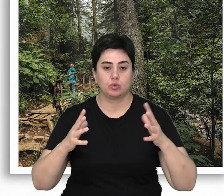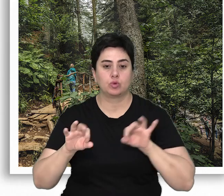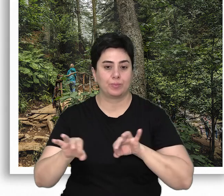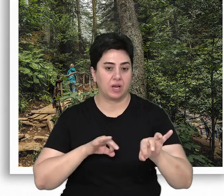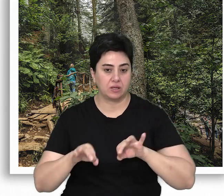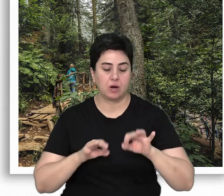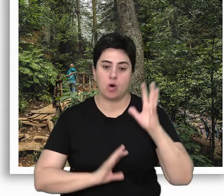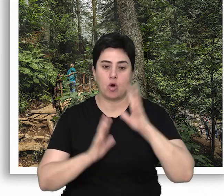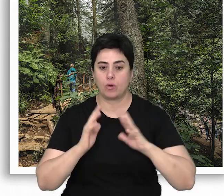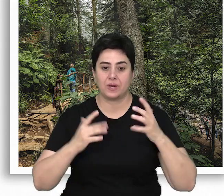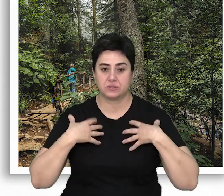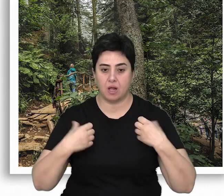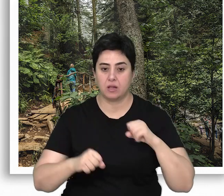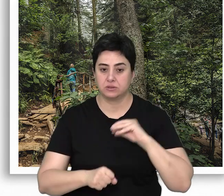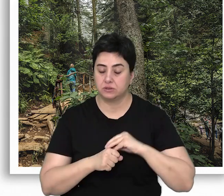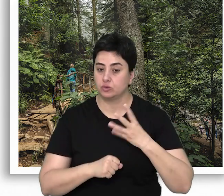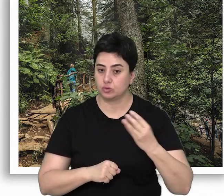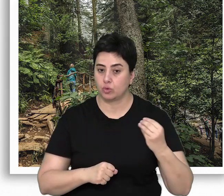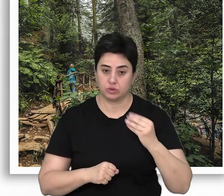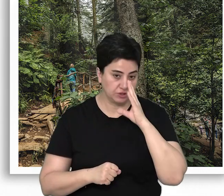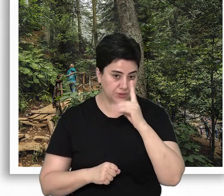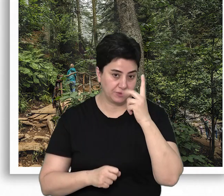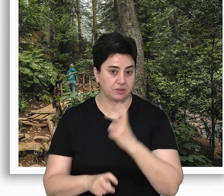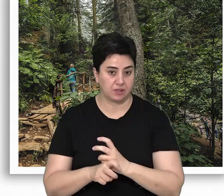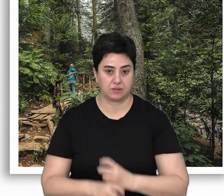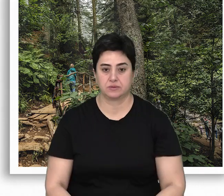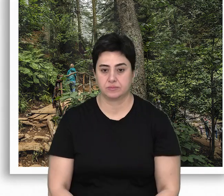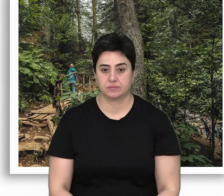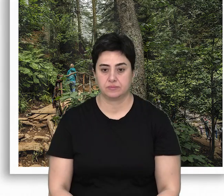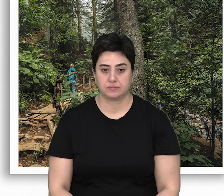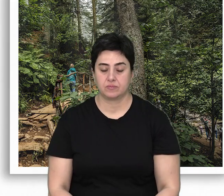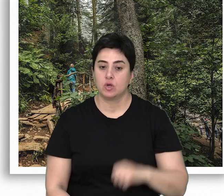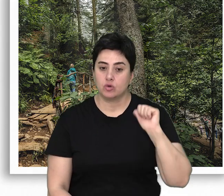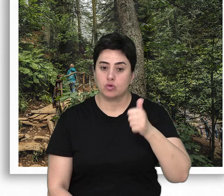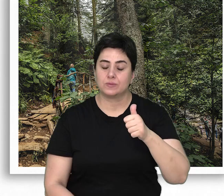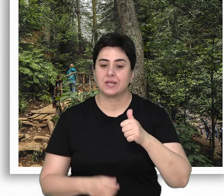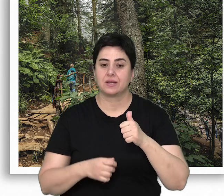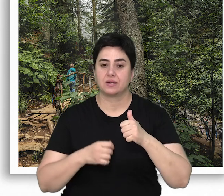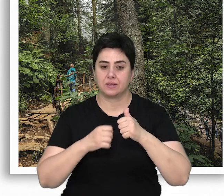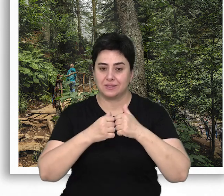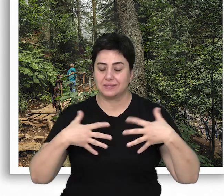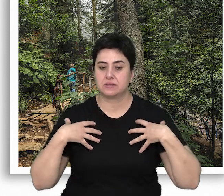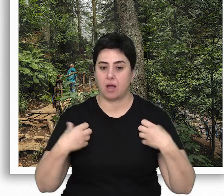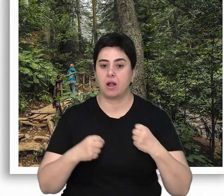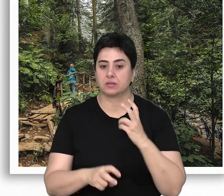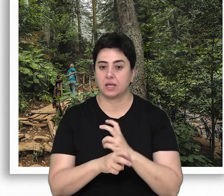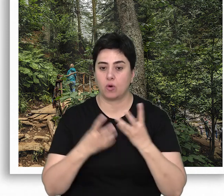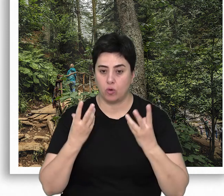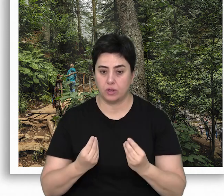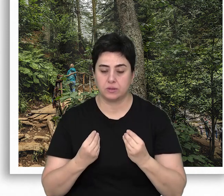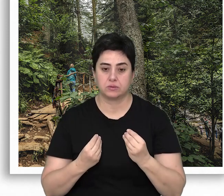büyük operasyonlar orman sağlığı için çoğu zaman ciddi bir tehditdir. Günümüzde ekosistem sağlığını